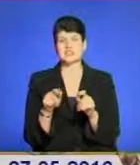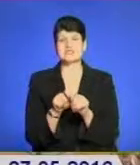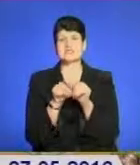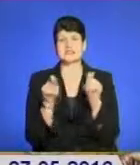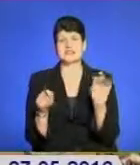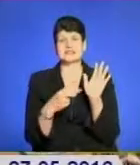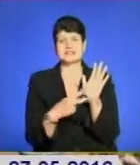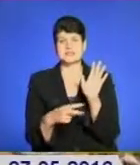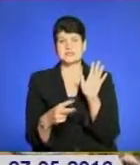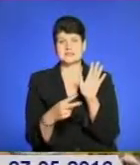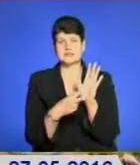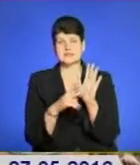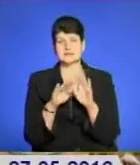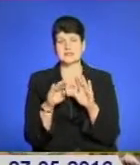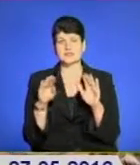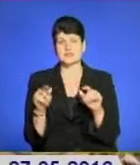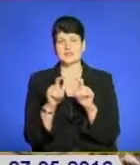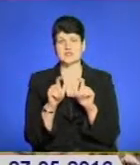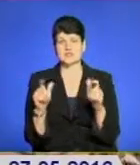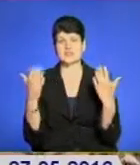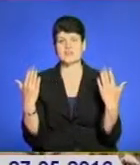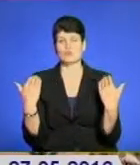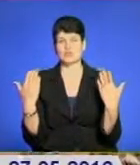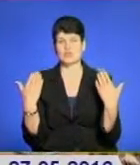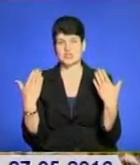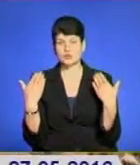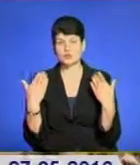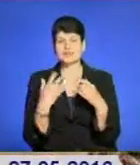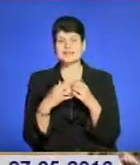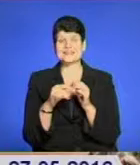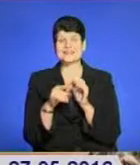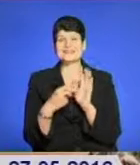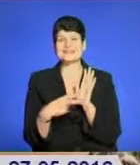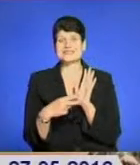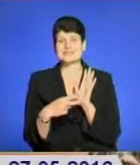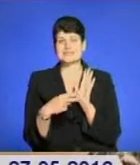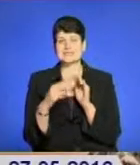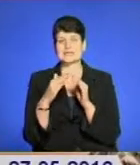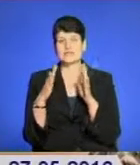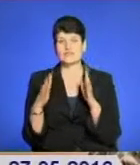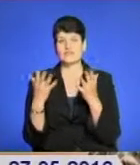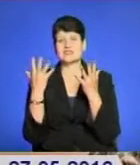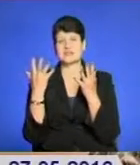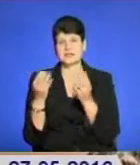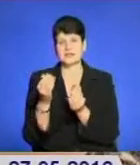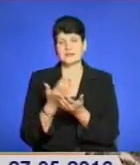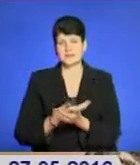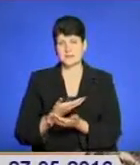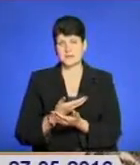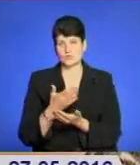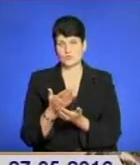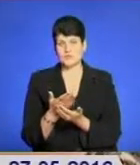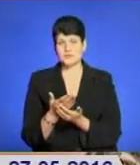77 дитячих закладів відпочинку, серед яких 70 таборів з денним перебуванням, Тобто